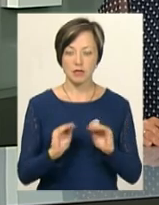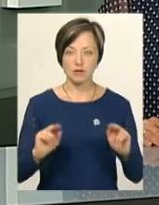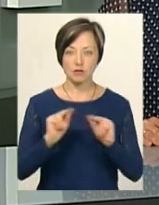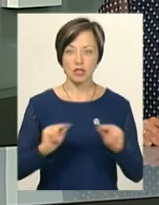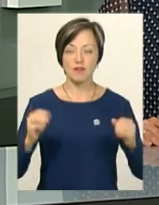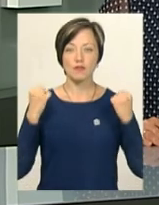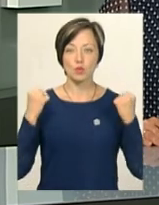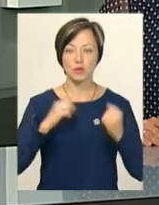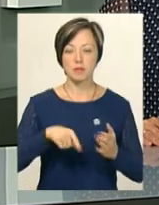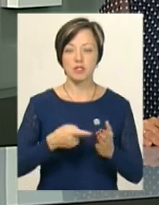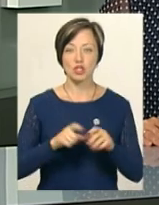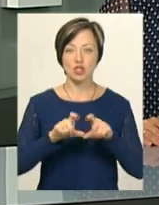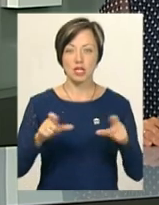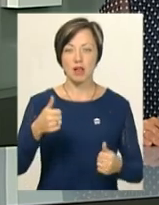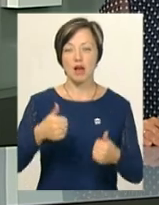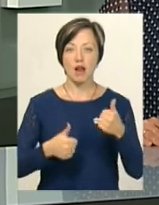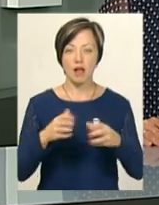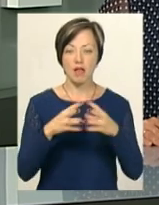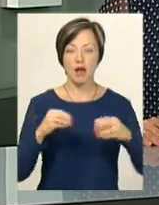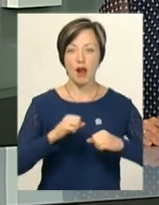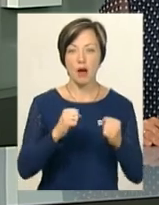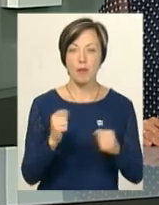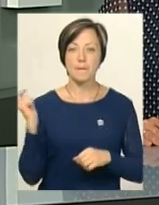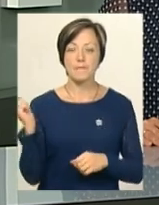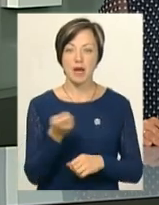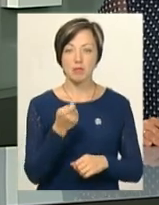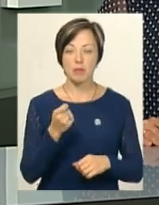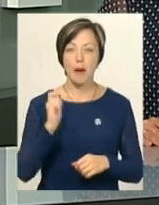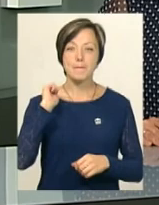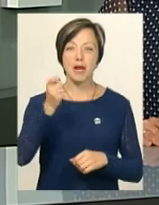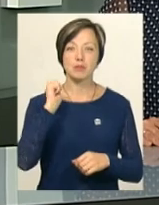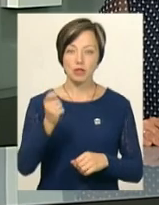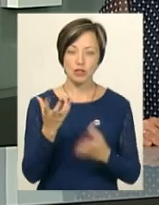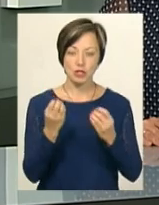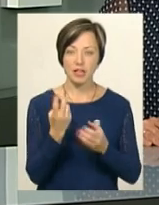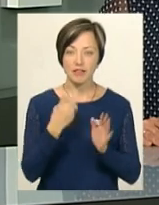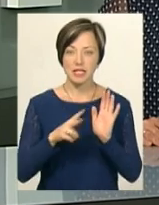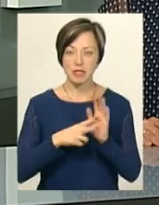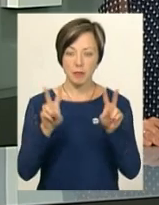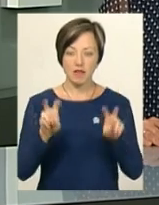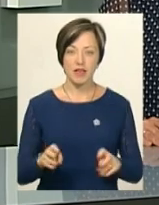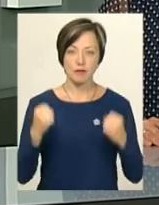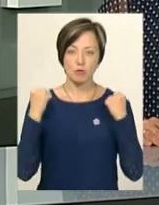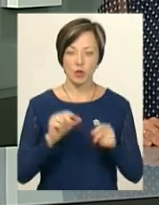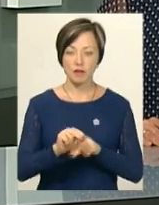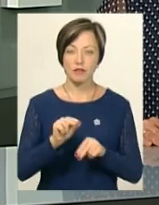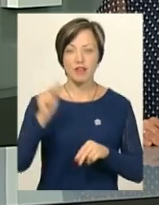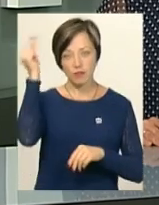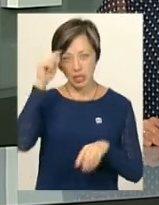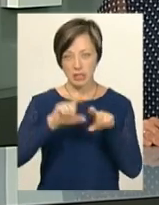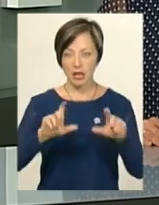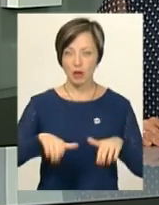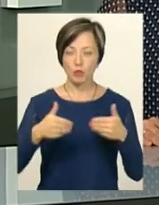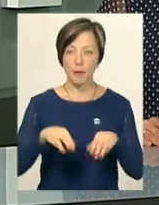вчителі фізкультури міських шкіл грали в регбі, бадмінтон, флорбол та ще 27 видів спорту. Їх навчальним закладам